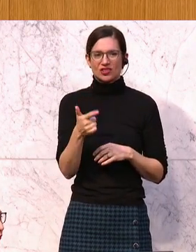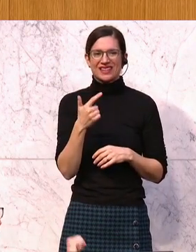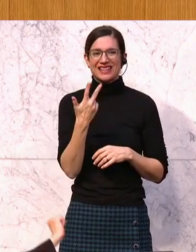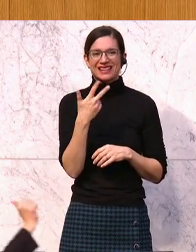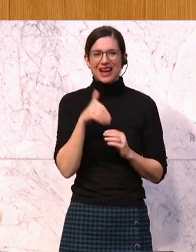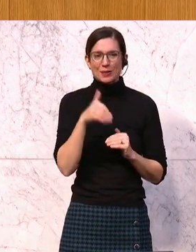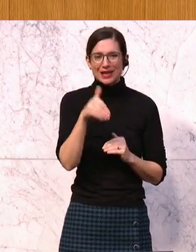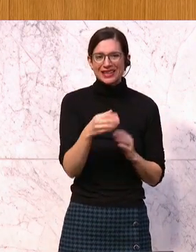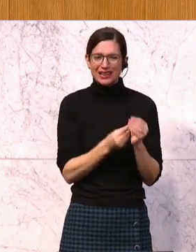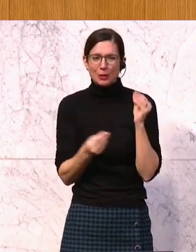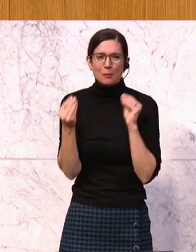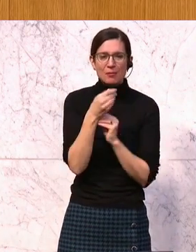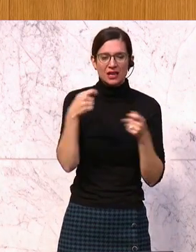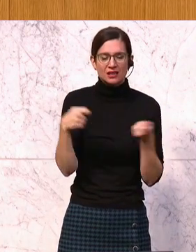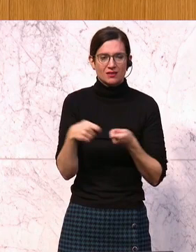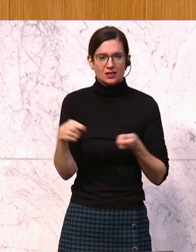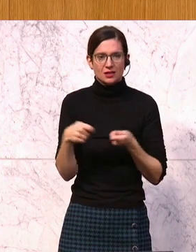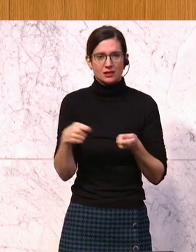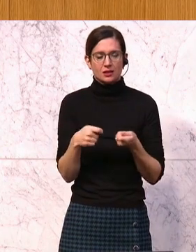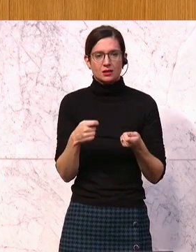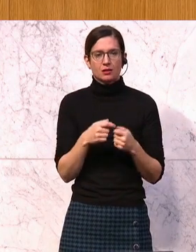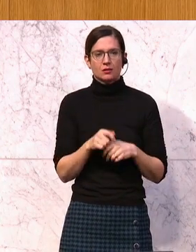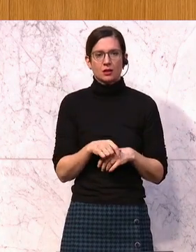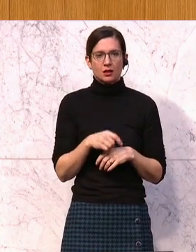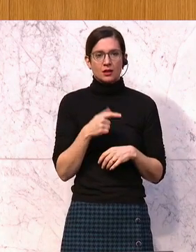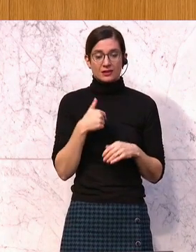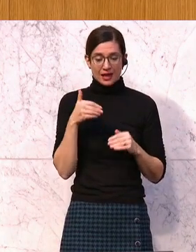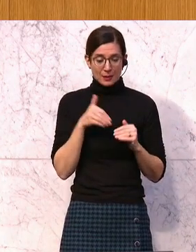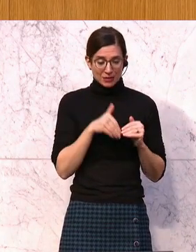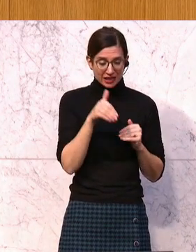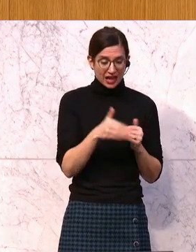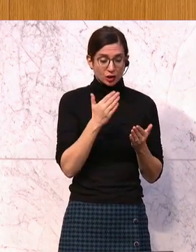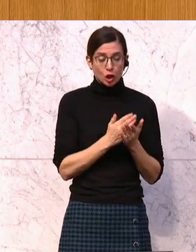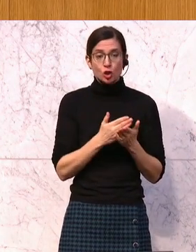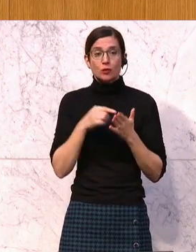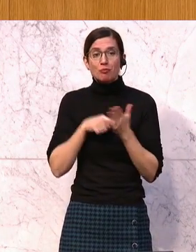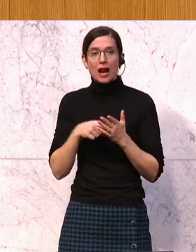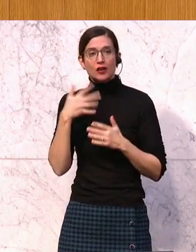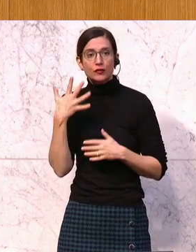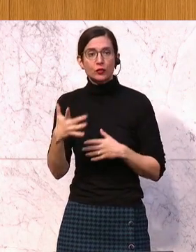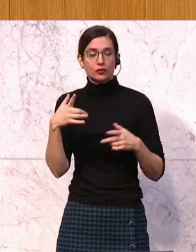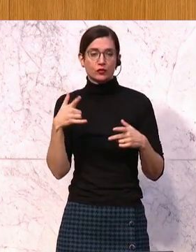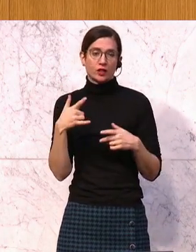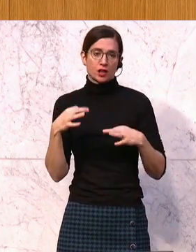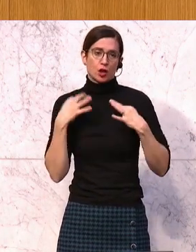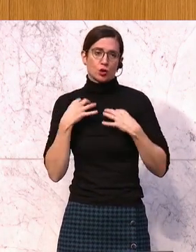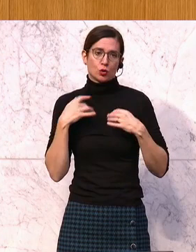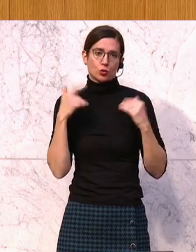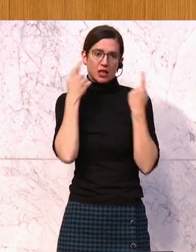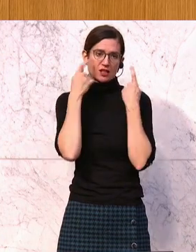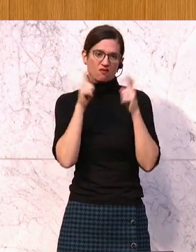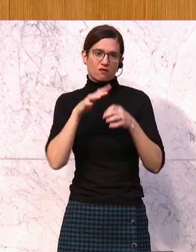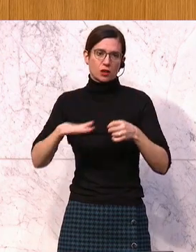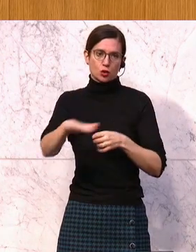3 Milliarden mehr. Das heißt, diese oft zitierte Milliarde ist schon mehr als fünffach in die Gesundheitsversorgung geflossen.